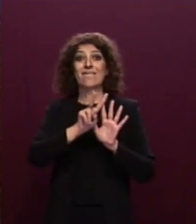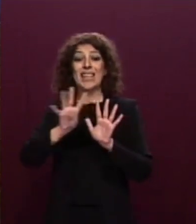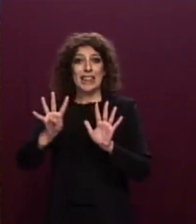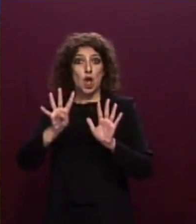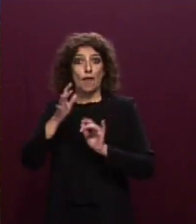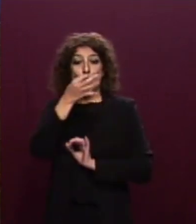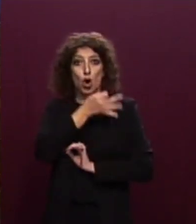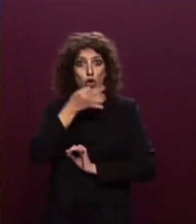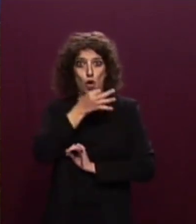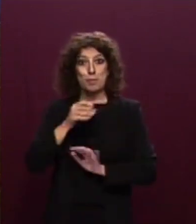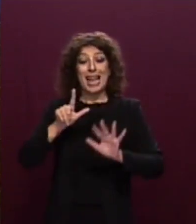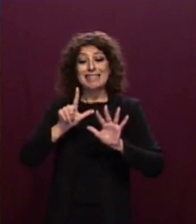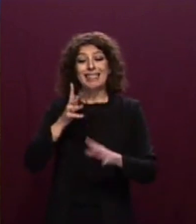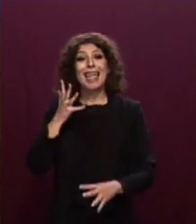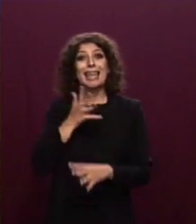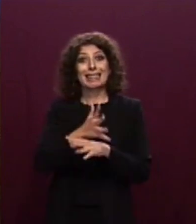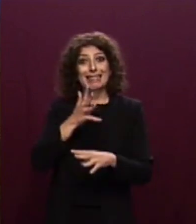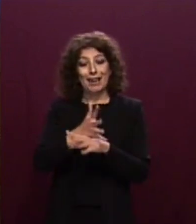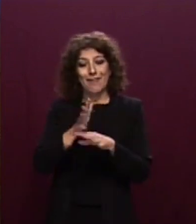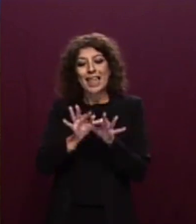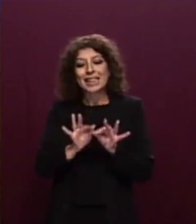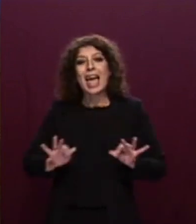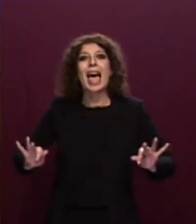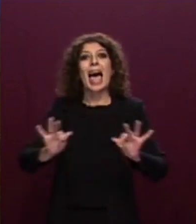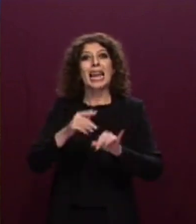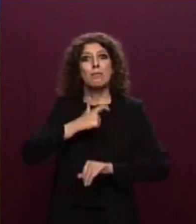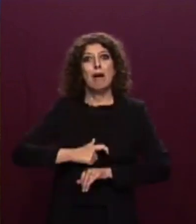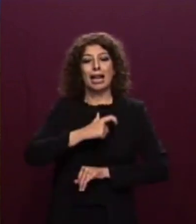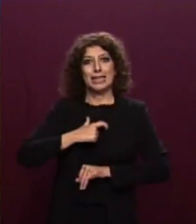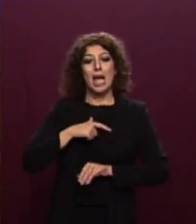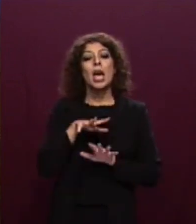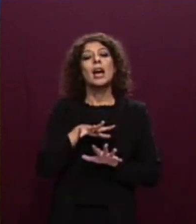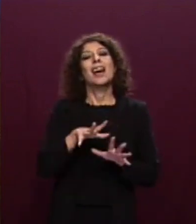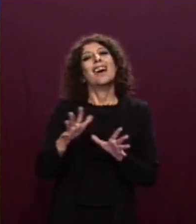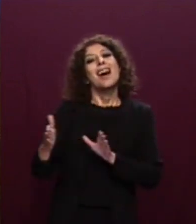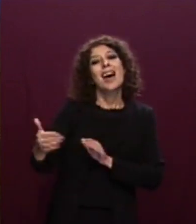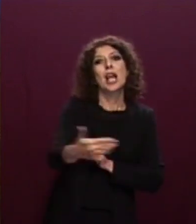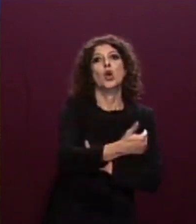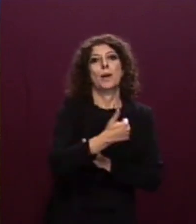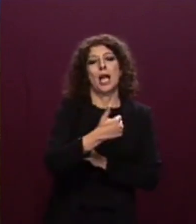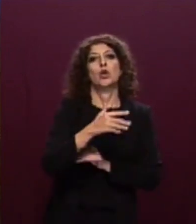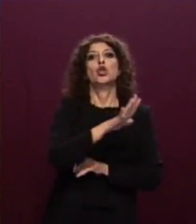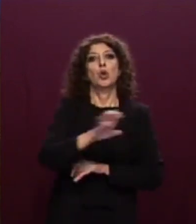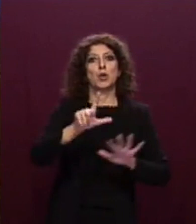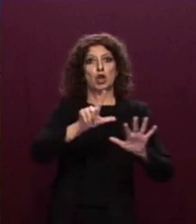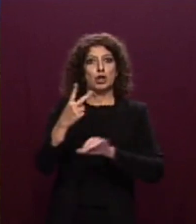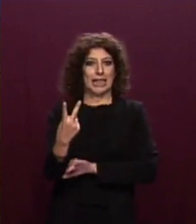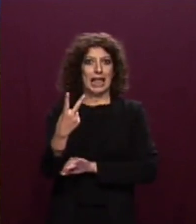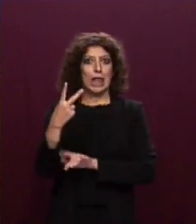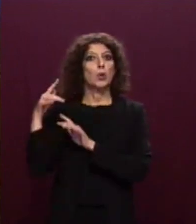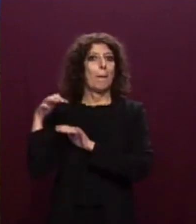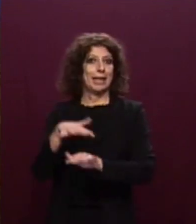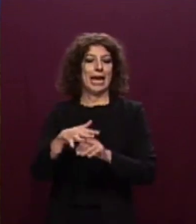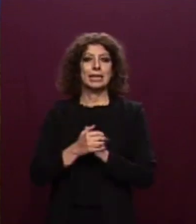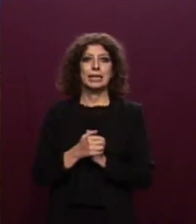eseguito sette interventi nelle aree SAR maltesi, recuperando 572 migranti. Dal 27